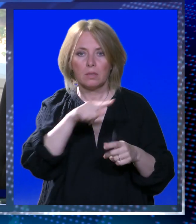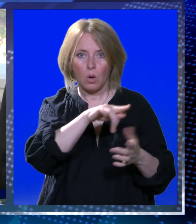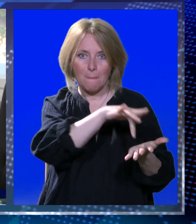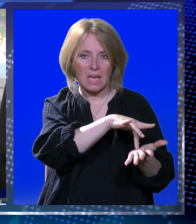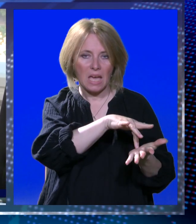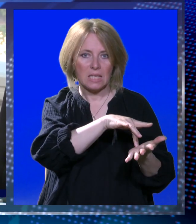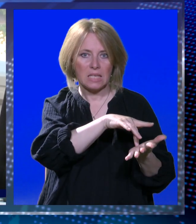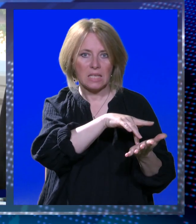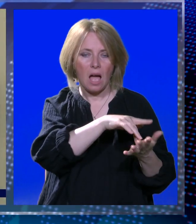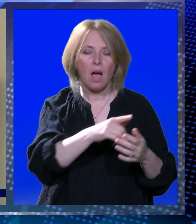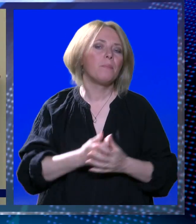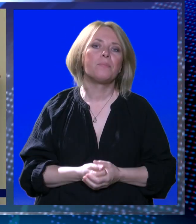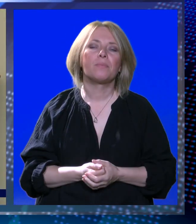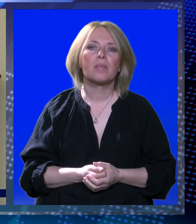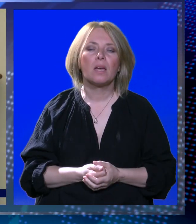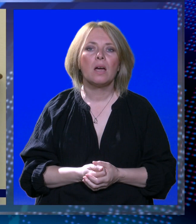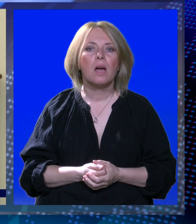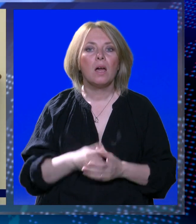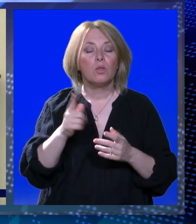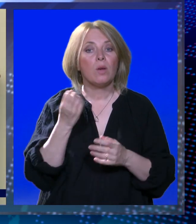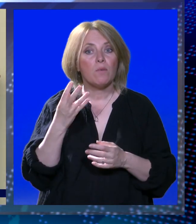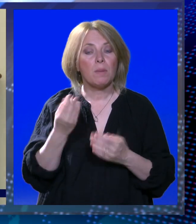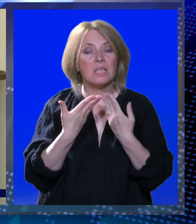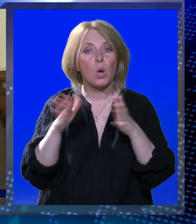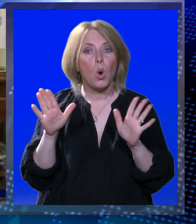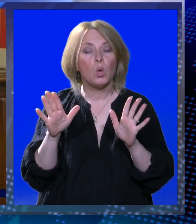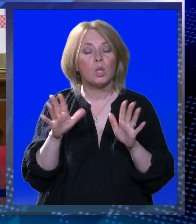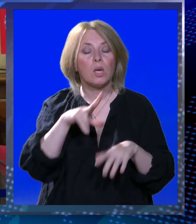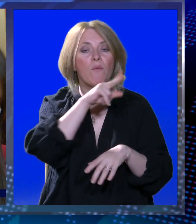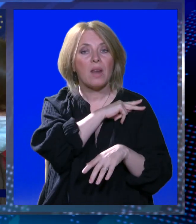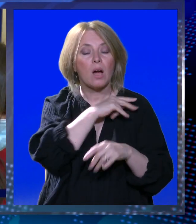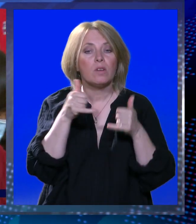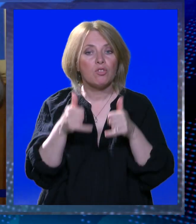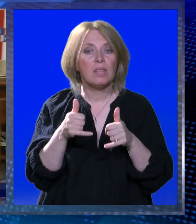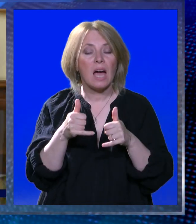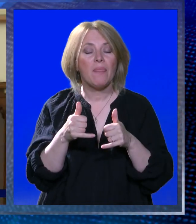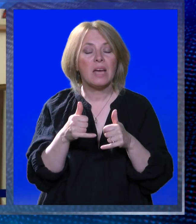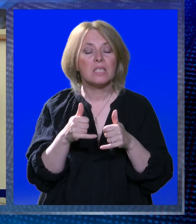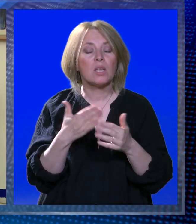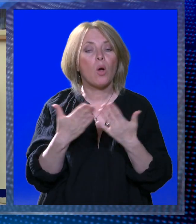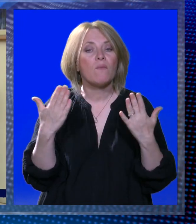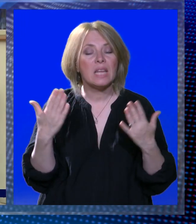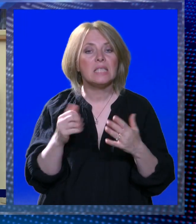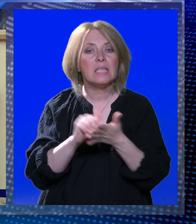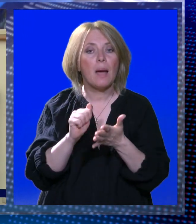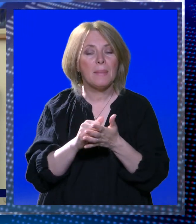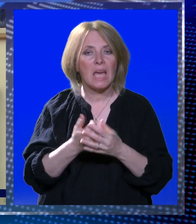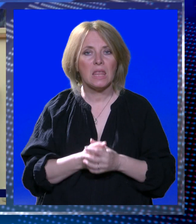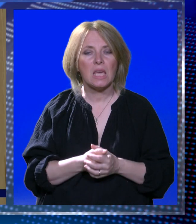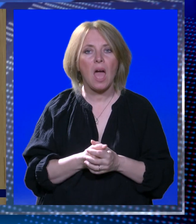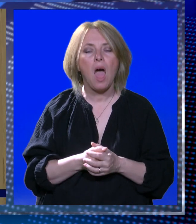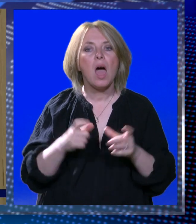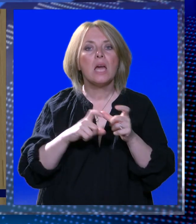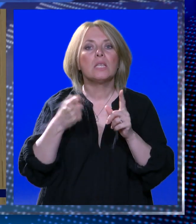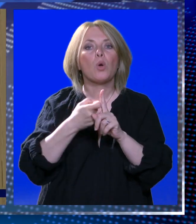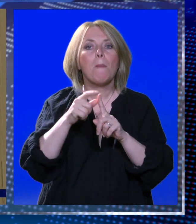regionalnog razvoja i fondova Europske unije. Informaciju je otkrio gradonačelnik Mato Franković na današnjoj konferenciji za medije. Inače,